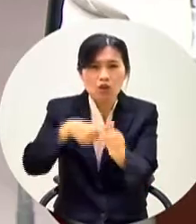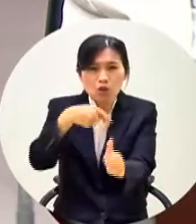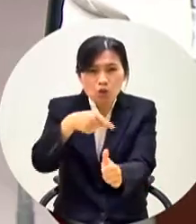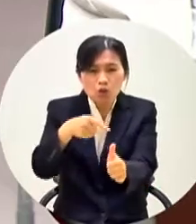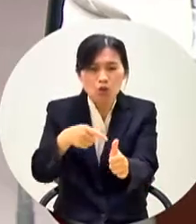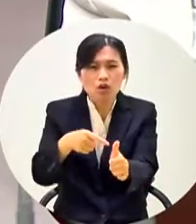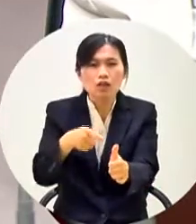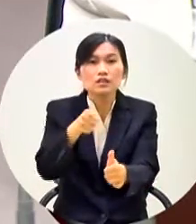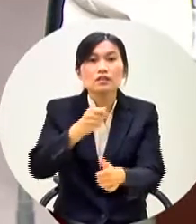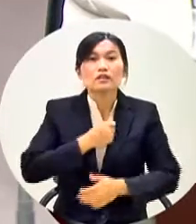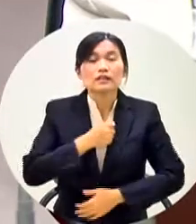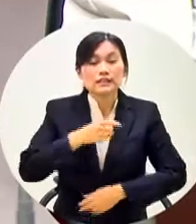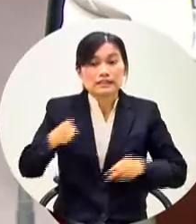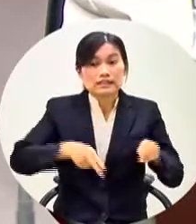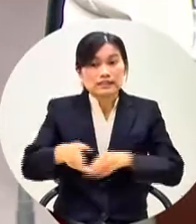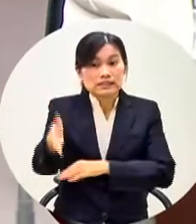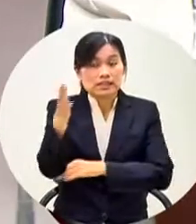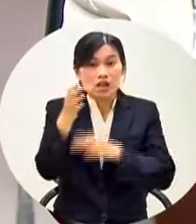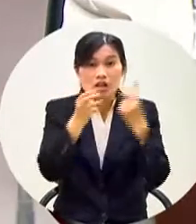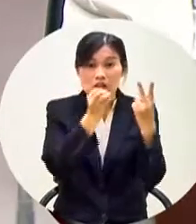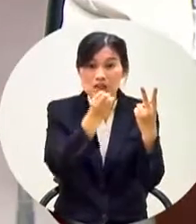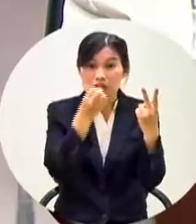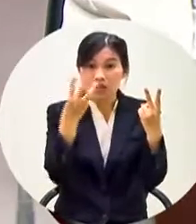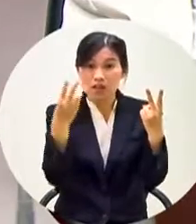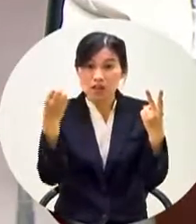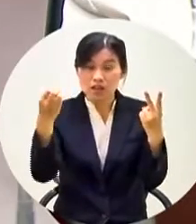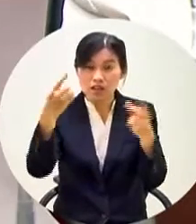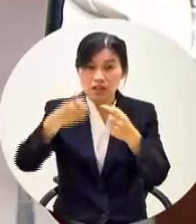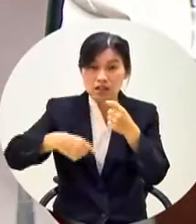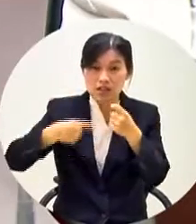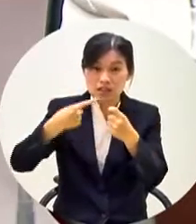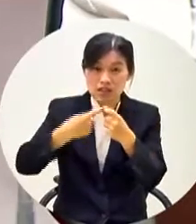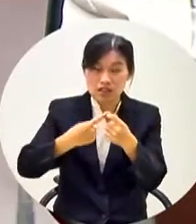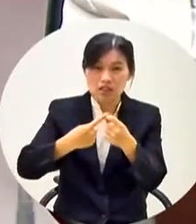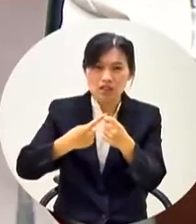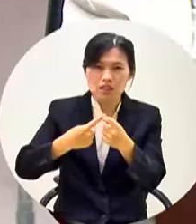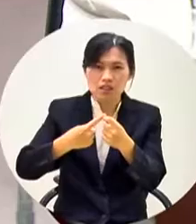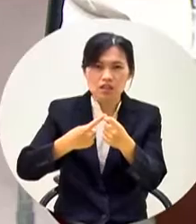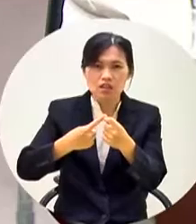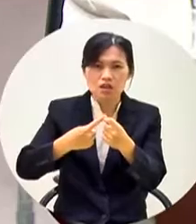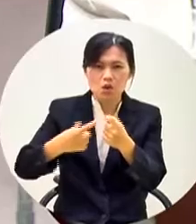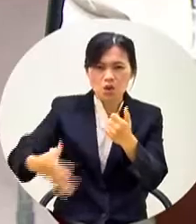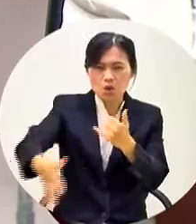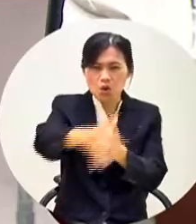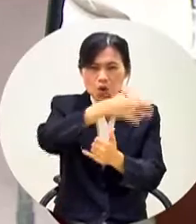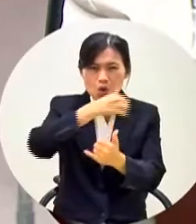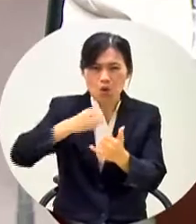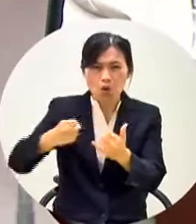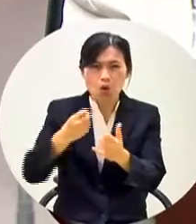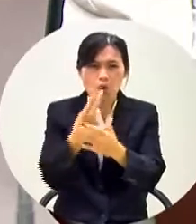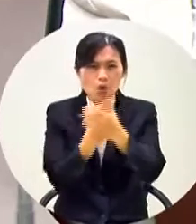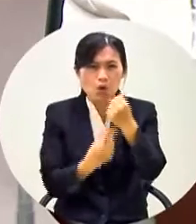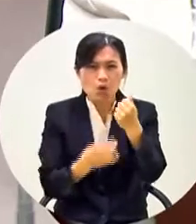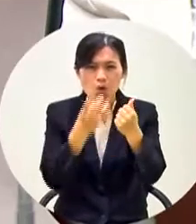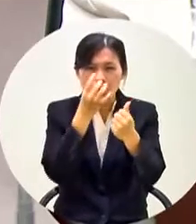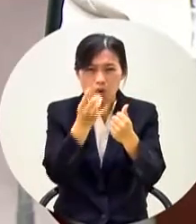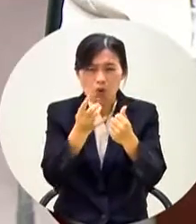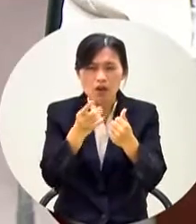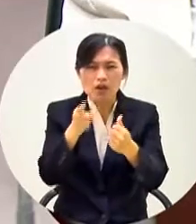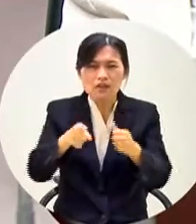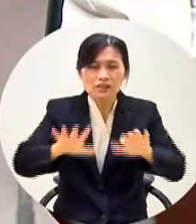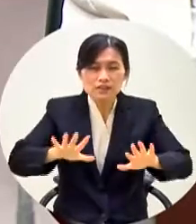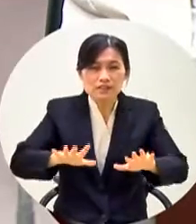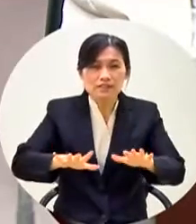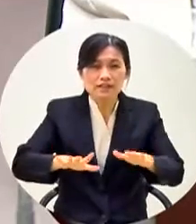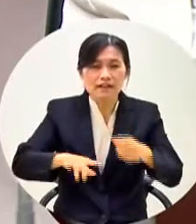政院二零三零年就要實施所有的雙語的教育制度了嗎他們在修三法教